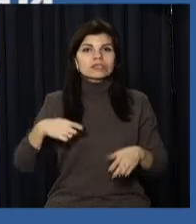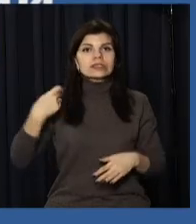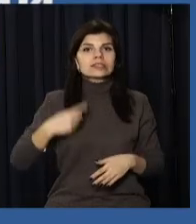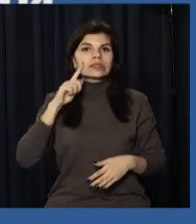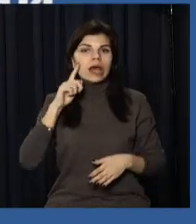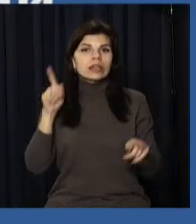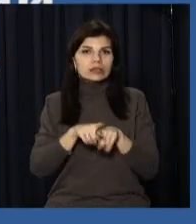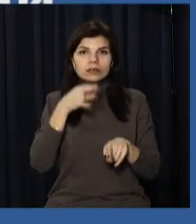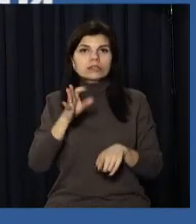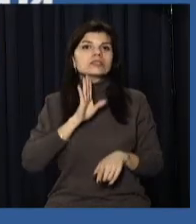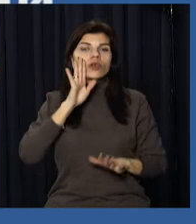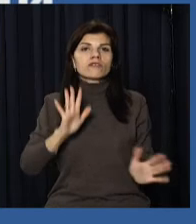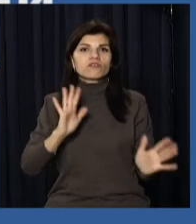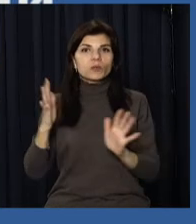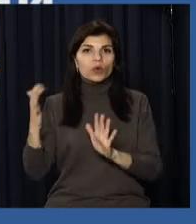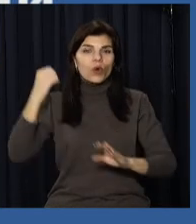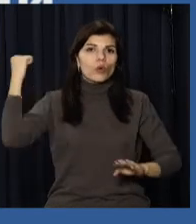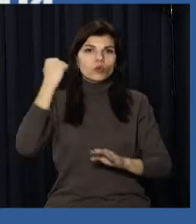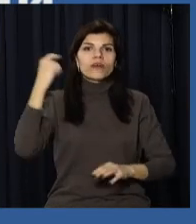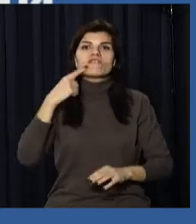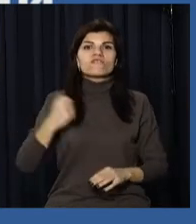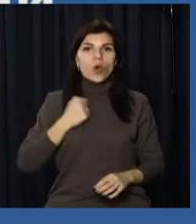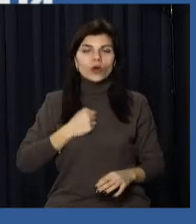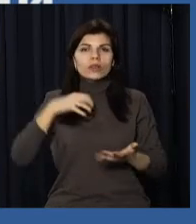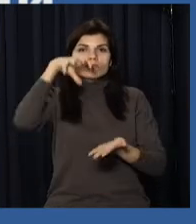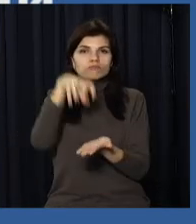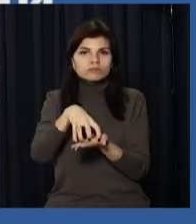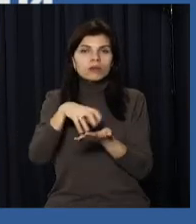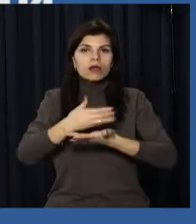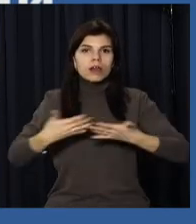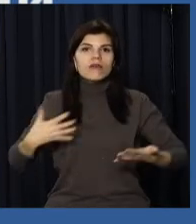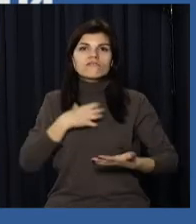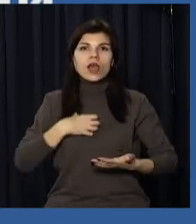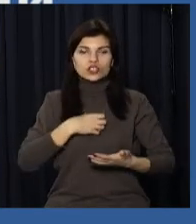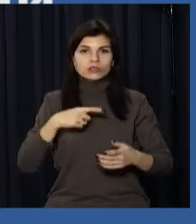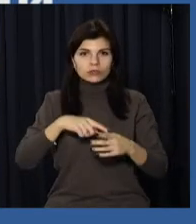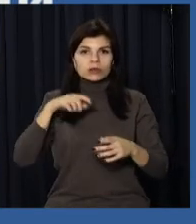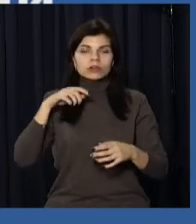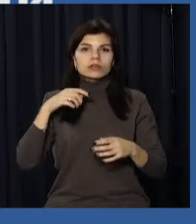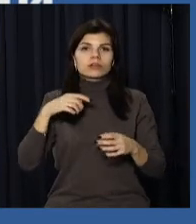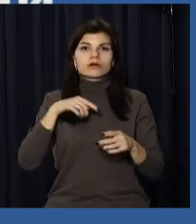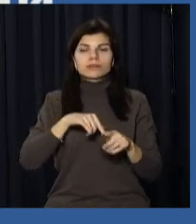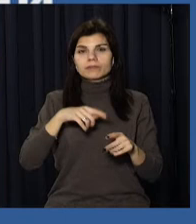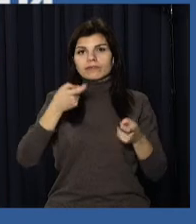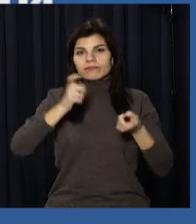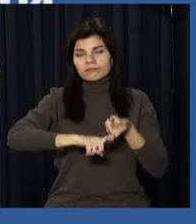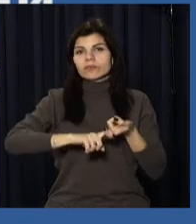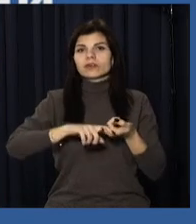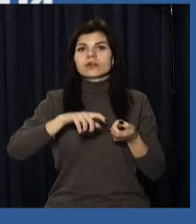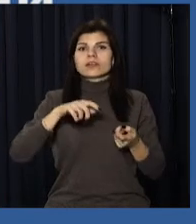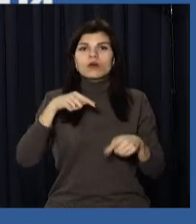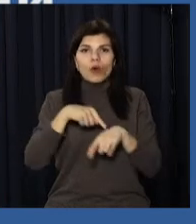Зеленський. Зранку відбуваються удари по військових та інших важливих оборонних об'єктах, атаковані прикордонні підрозділи,